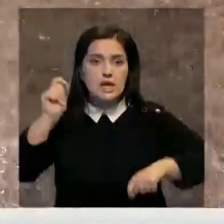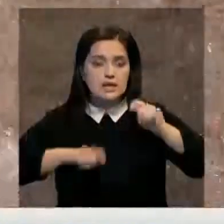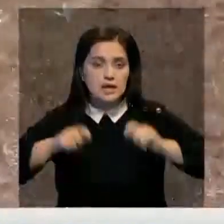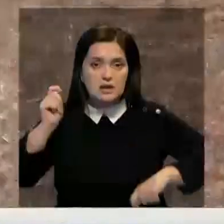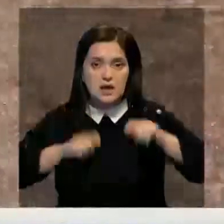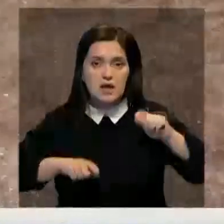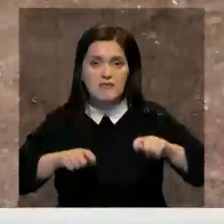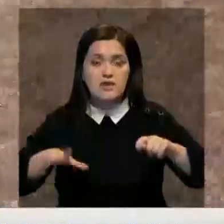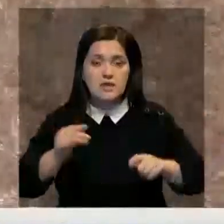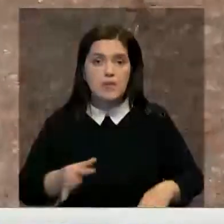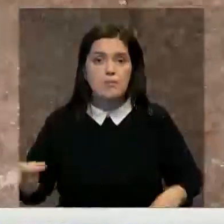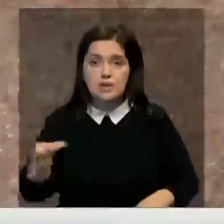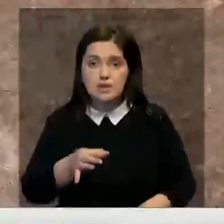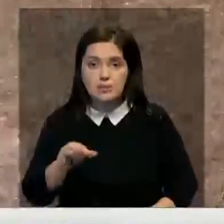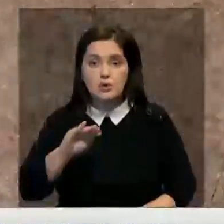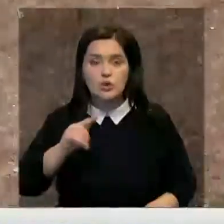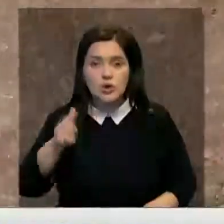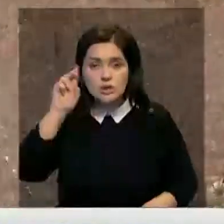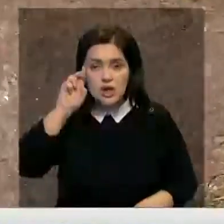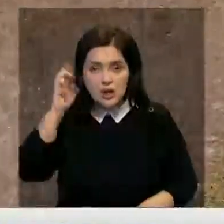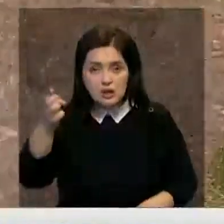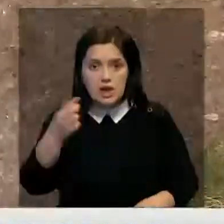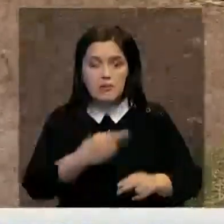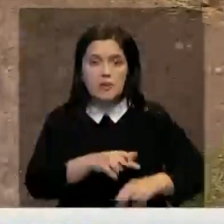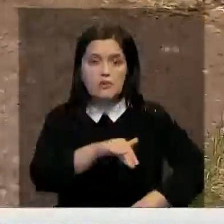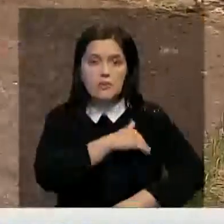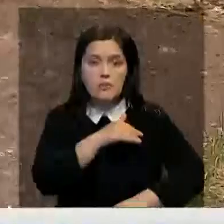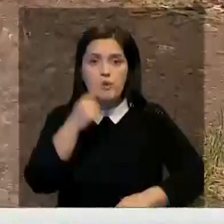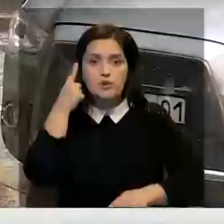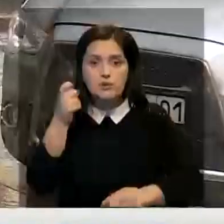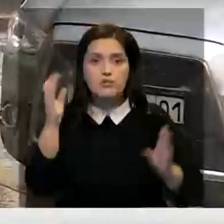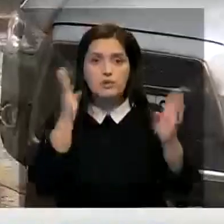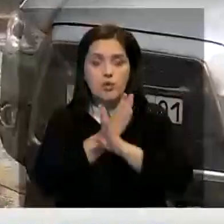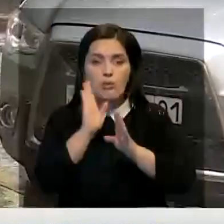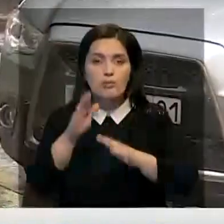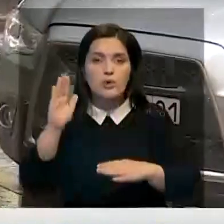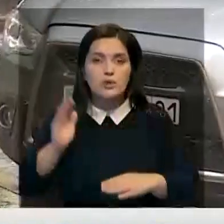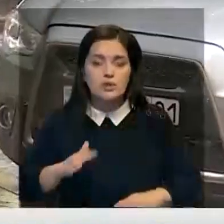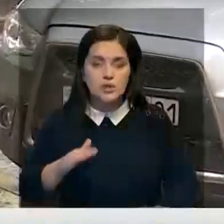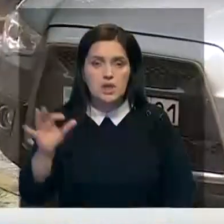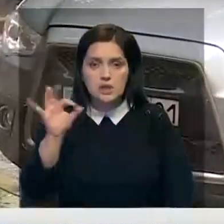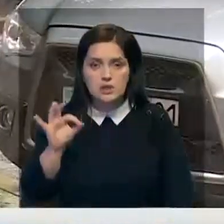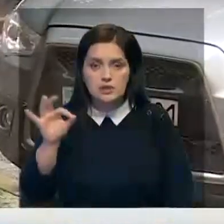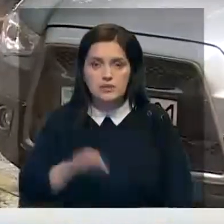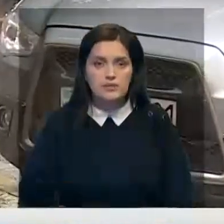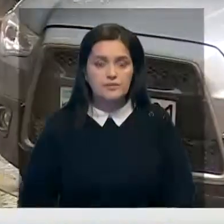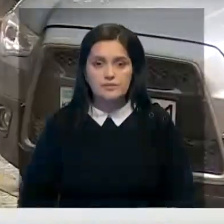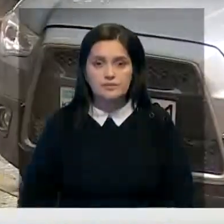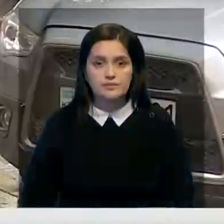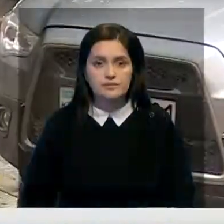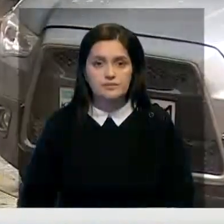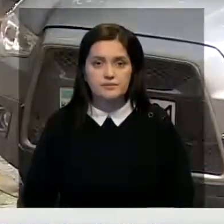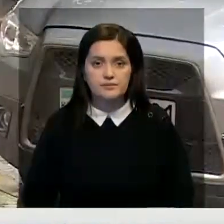без осадков. При этом во всех регионах, кроме юга страны, столбики термометра, по прогнозам синоптиков, опустятся ниже нуля.